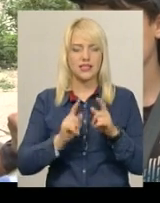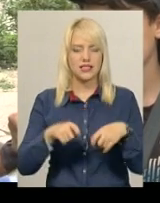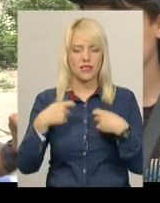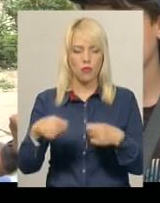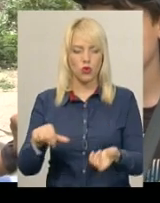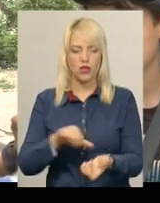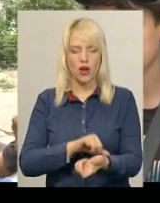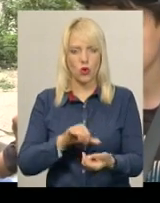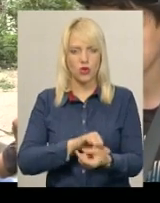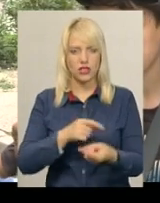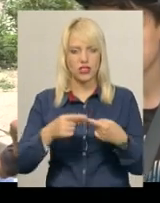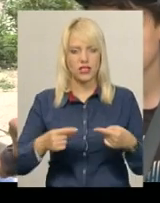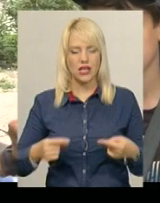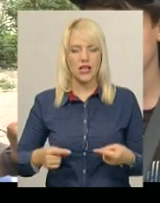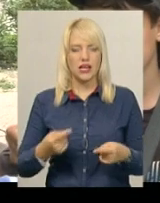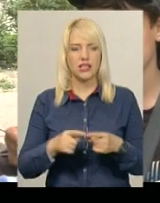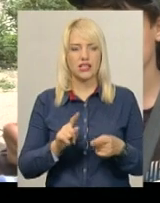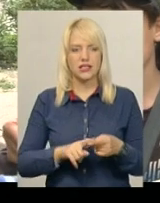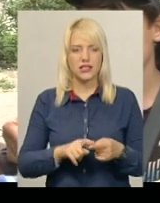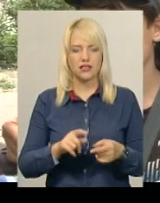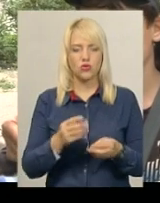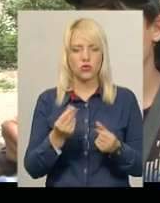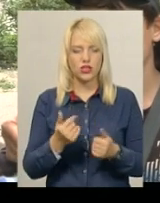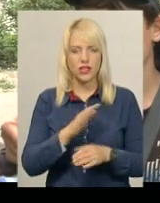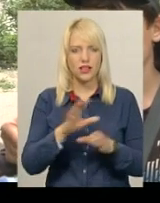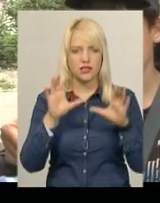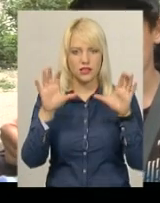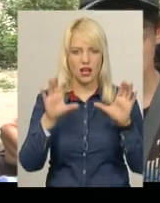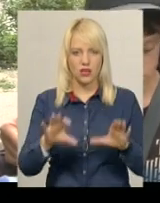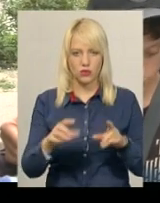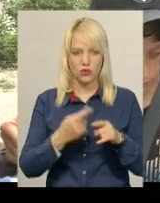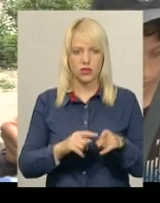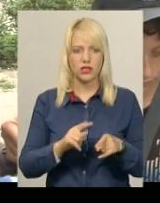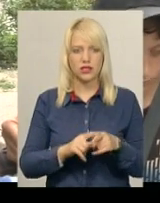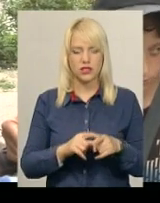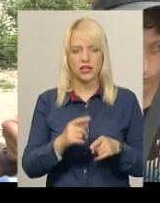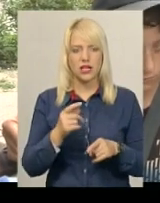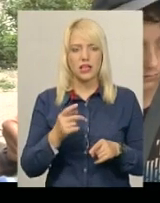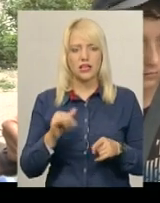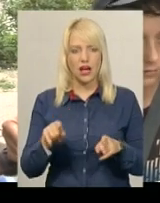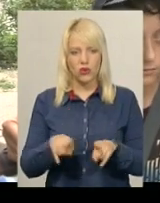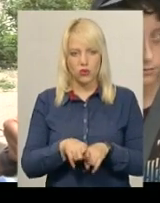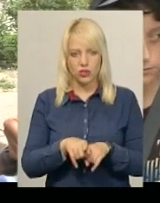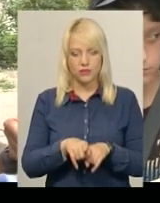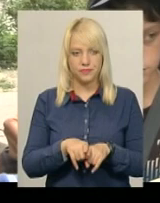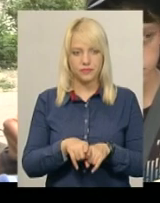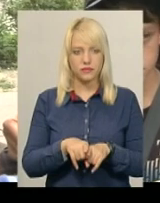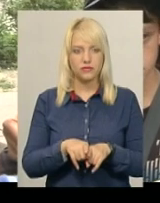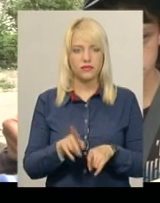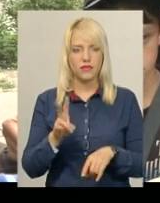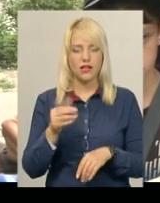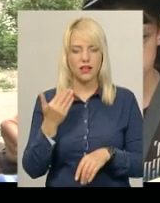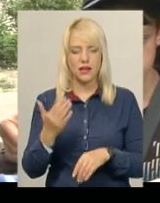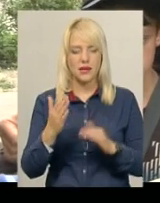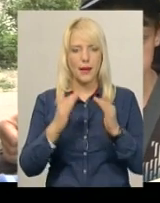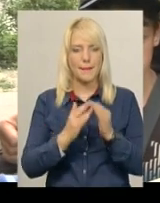відмивання коштів від незаконного обігу – це стаття 306 Кримінального кодексу України. Також на їхнє